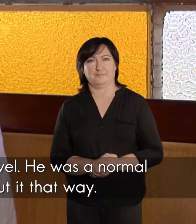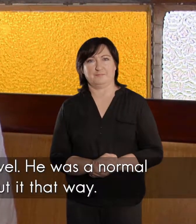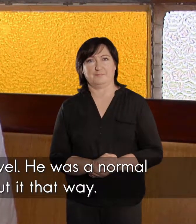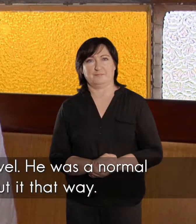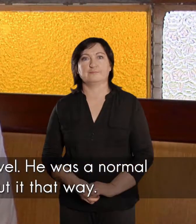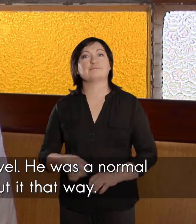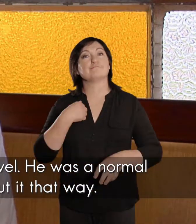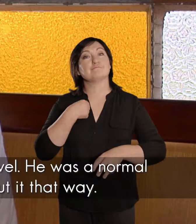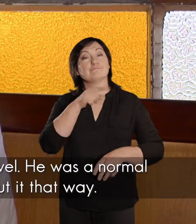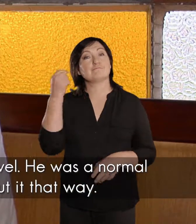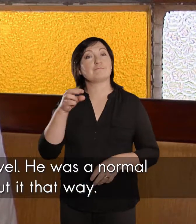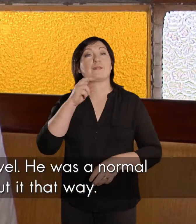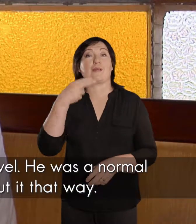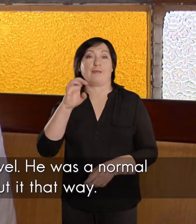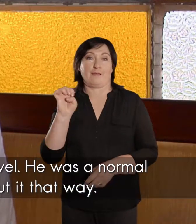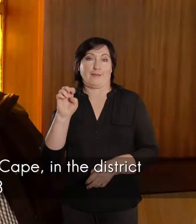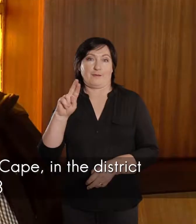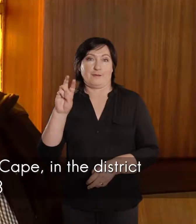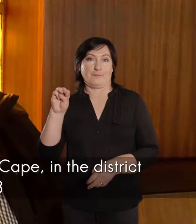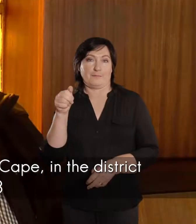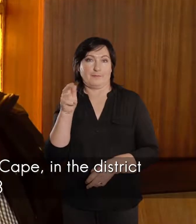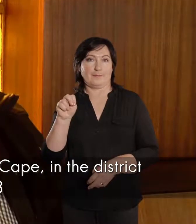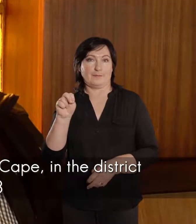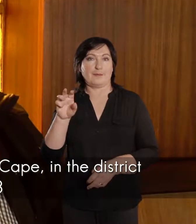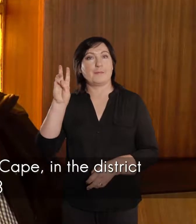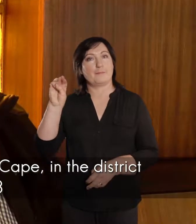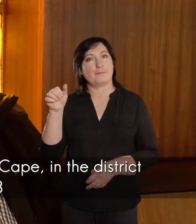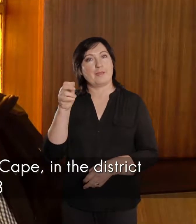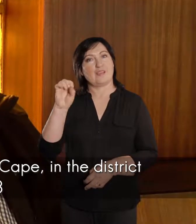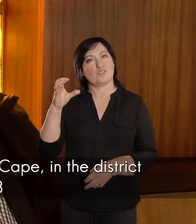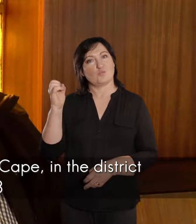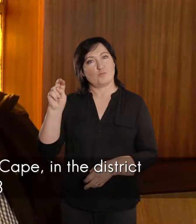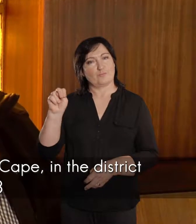mees, kan ek het maar so stel. Ek is Herman Meysen,